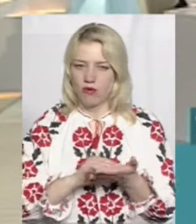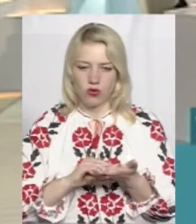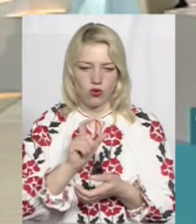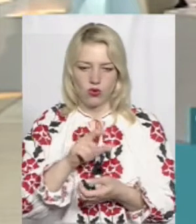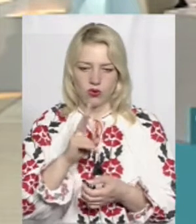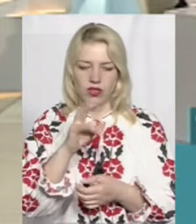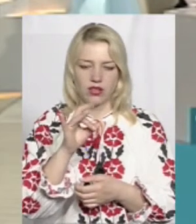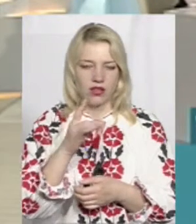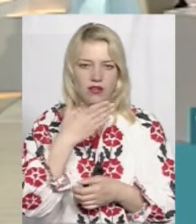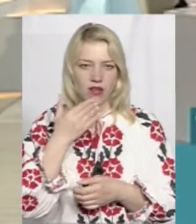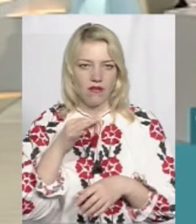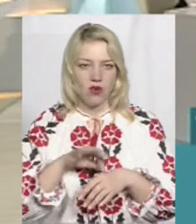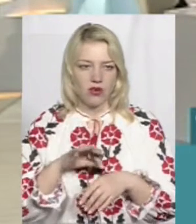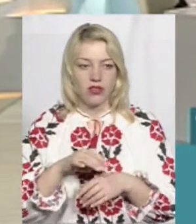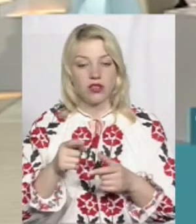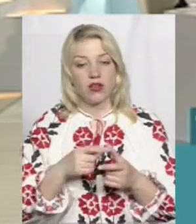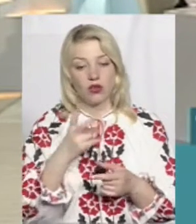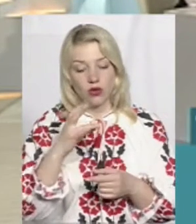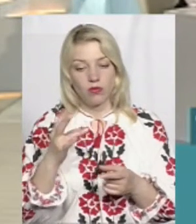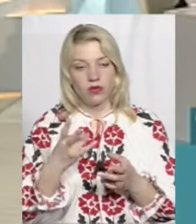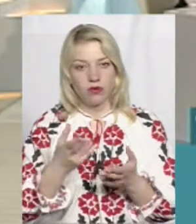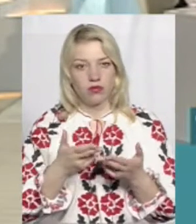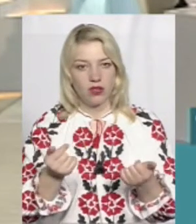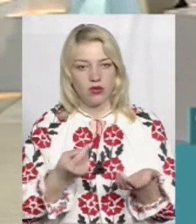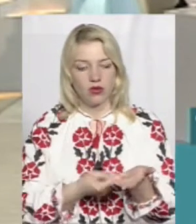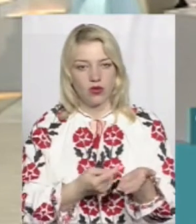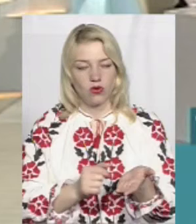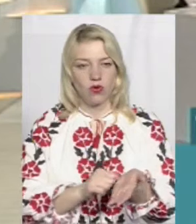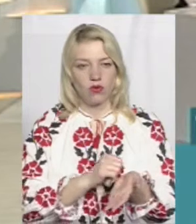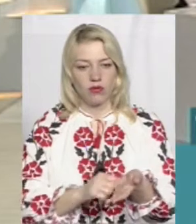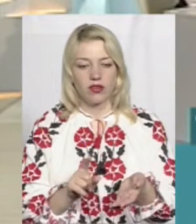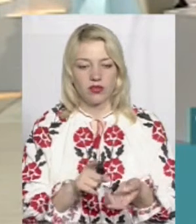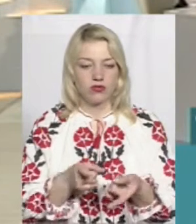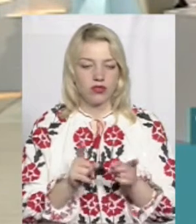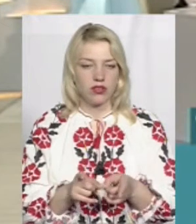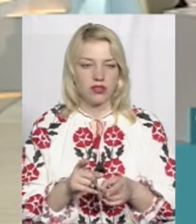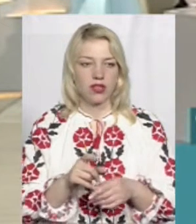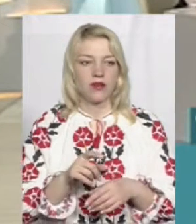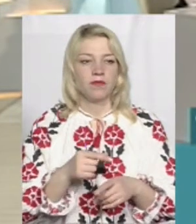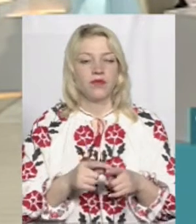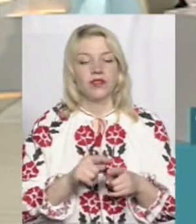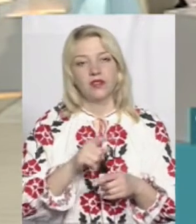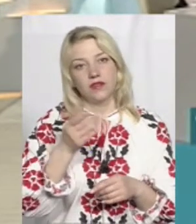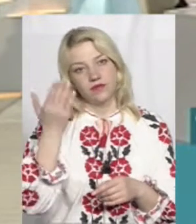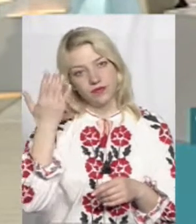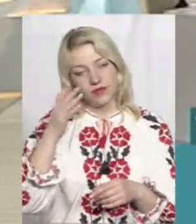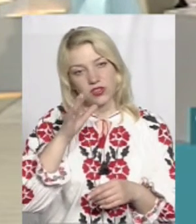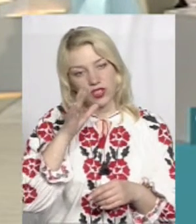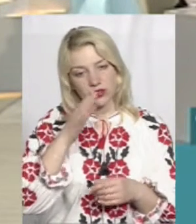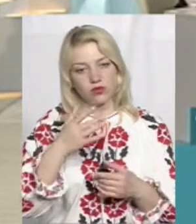хворіють. Але потрібно або принести підтверджуючі документи про те, що дійсно перенесені з того часу,